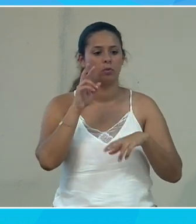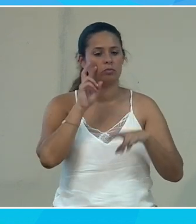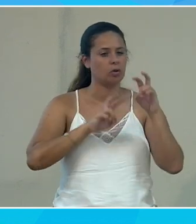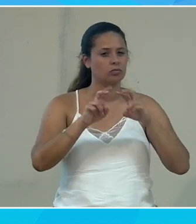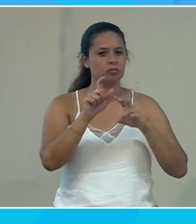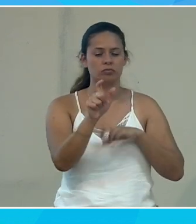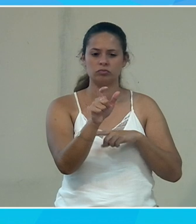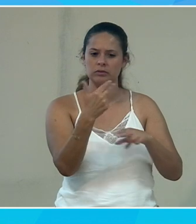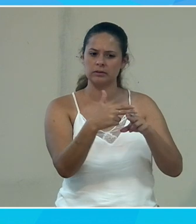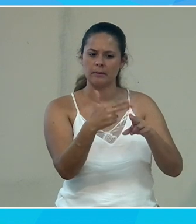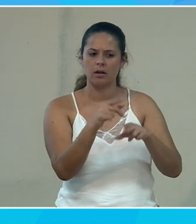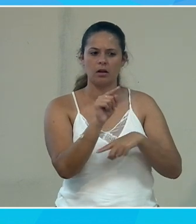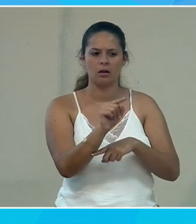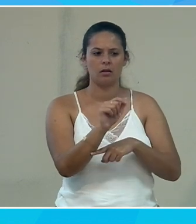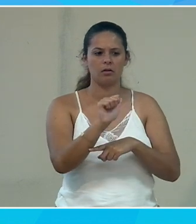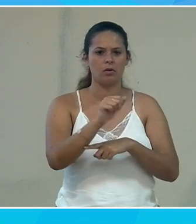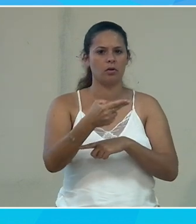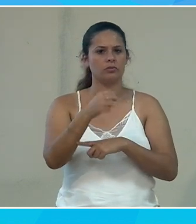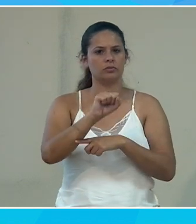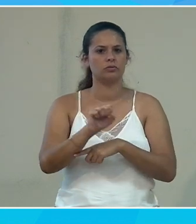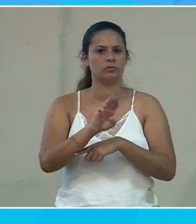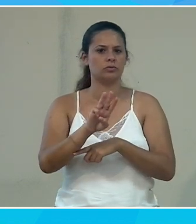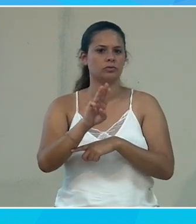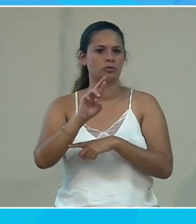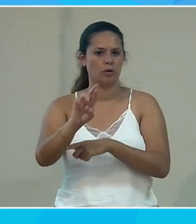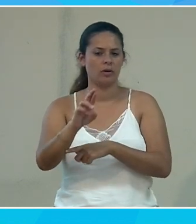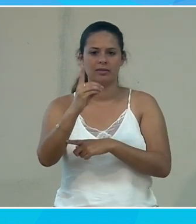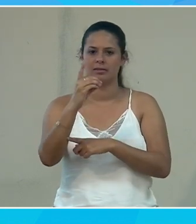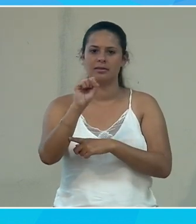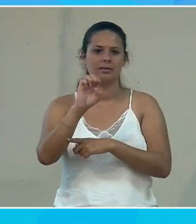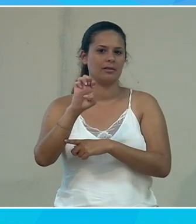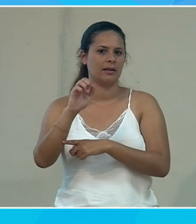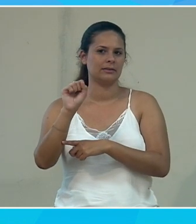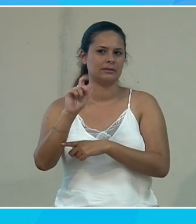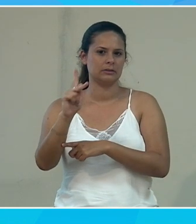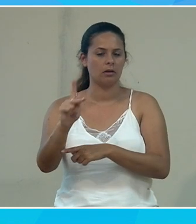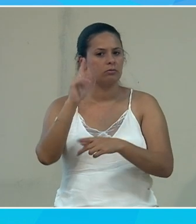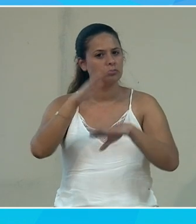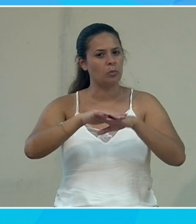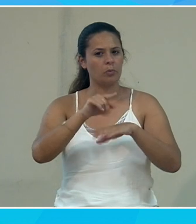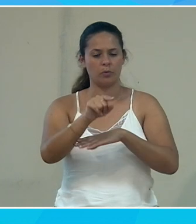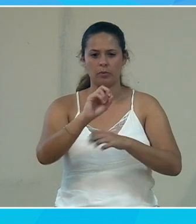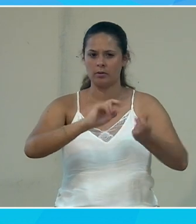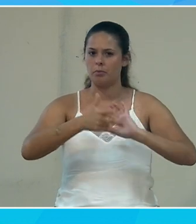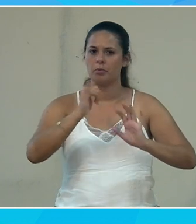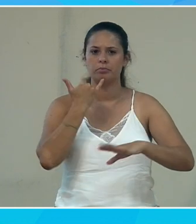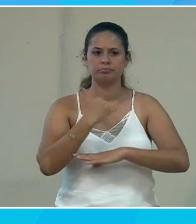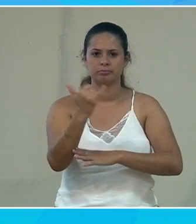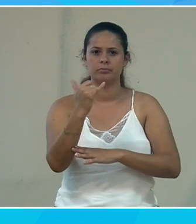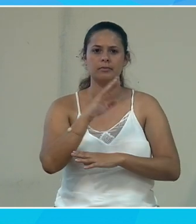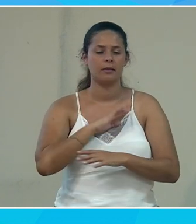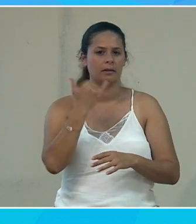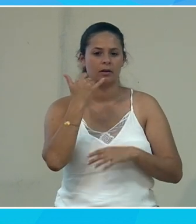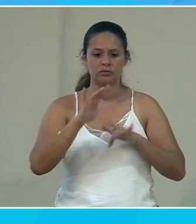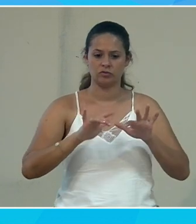'appelle Answer Desk Accessibilité quand on va le rechercher sur internet on peut contacter par téléphone par chat